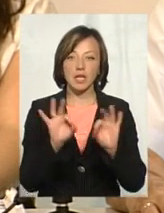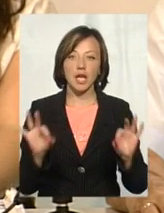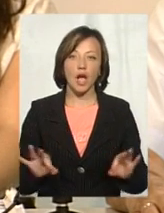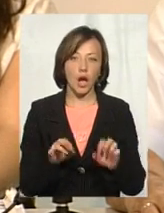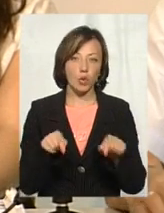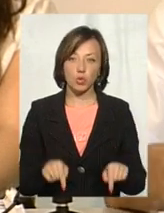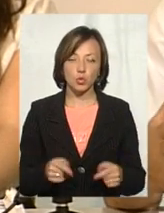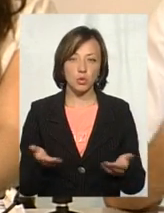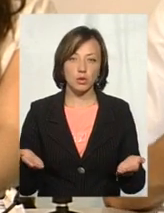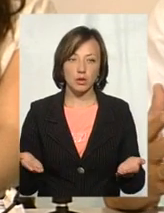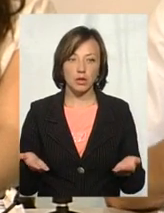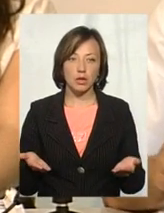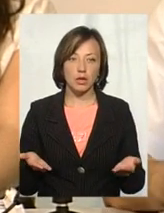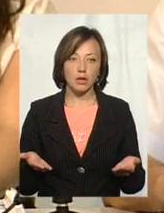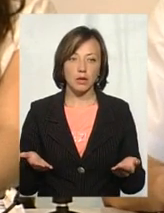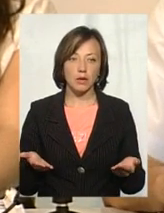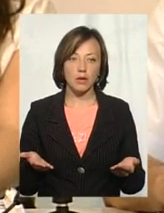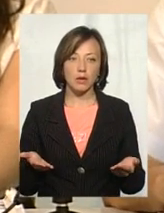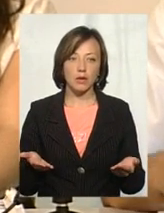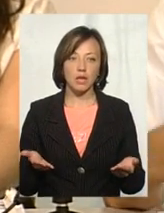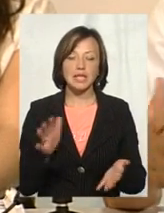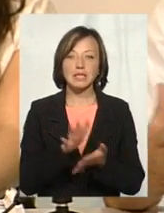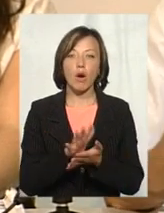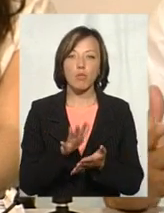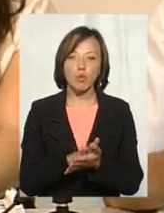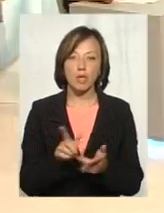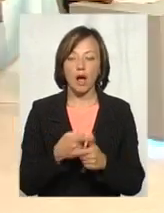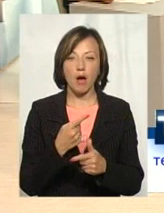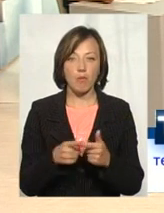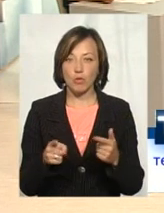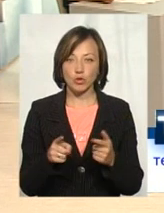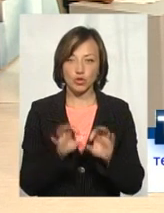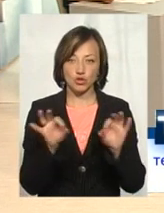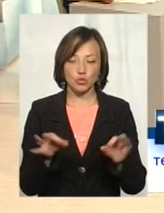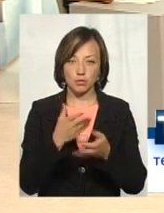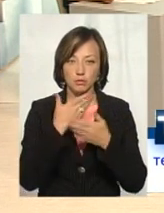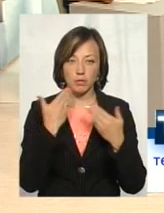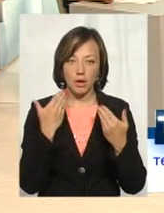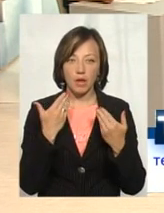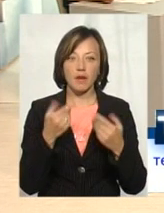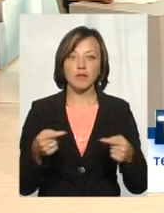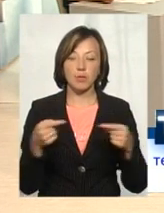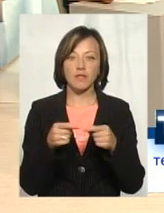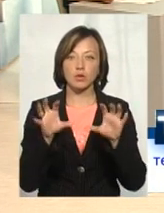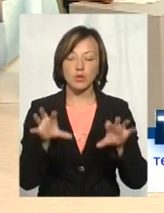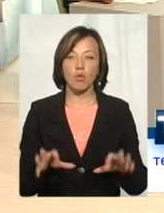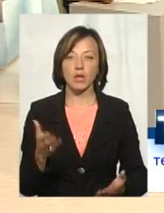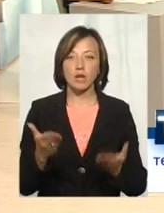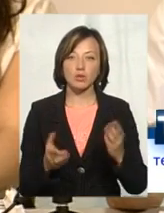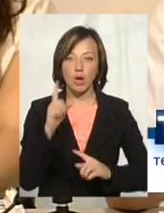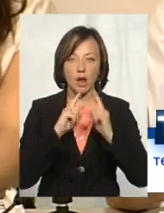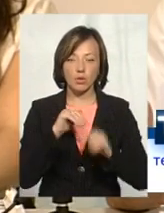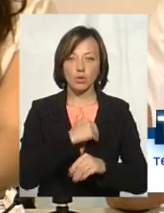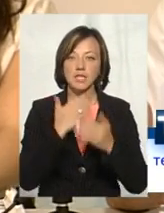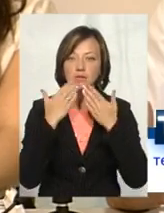забруднення або щось не стоїть, перед ким. Тому що відповідно до закону, якщо Рада хоче